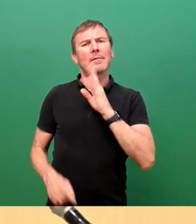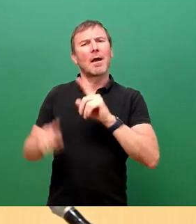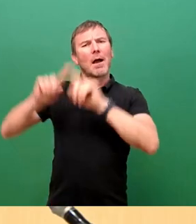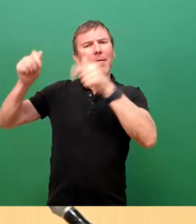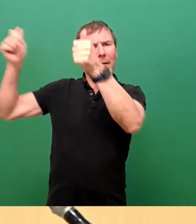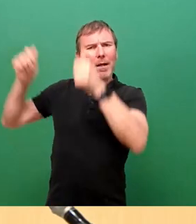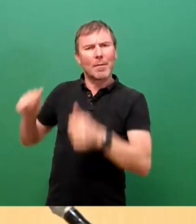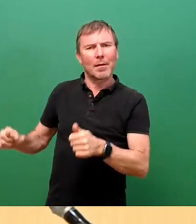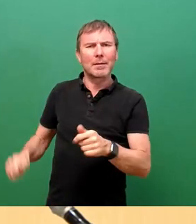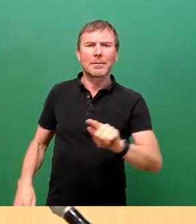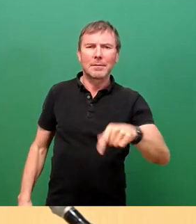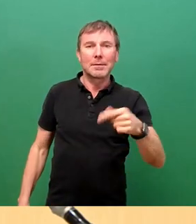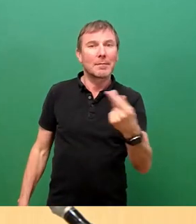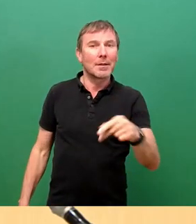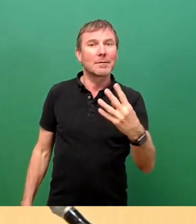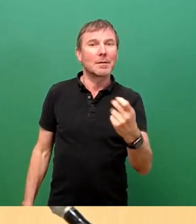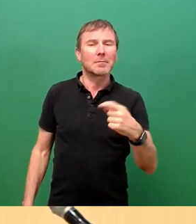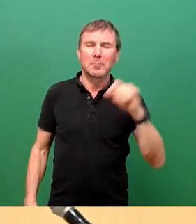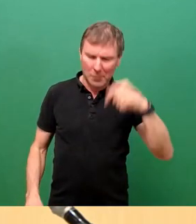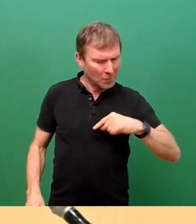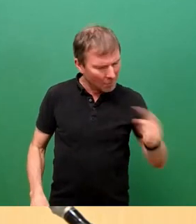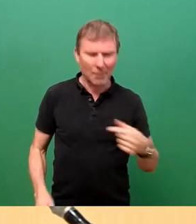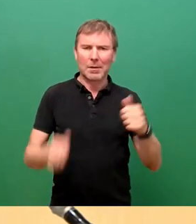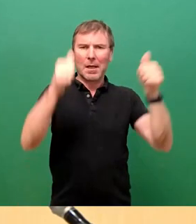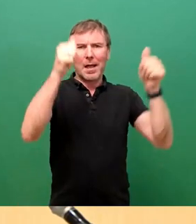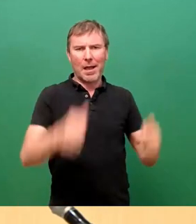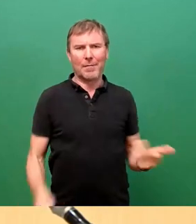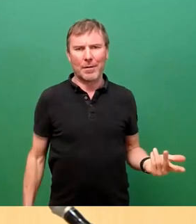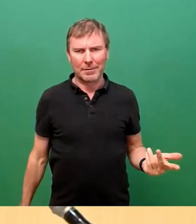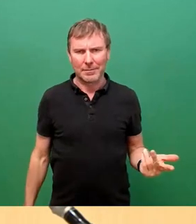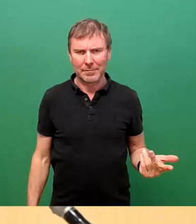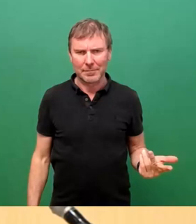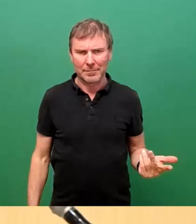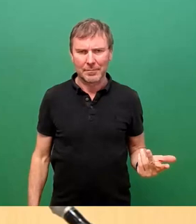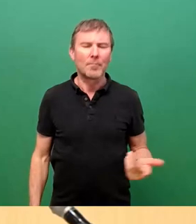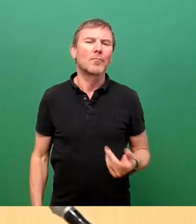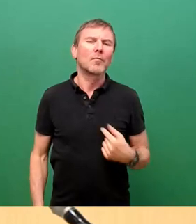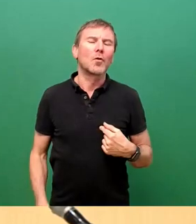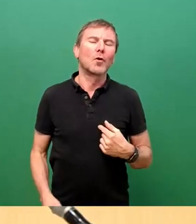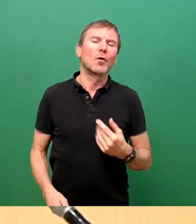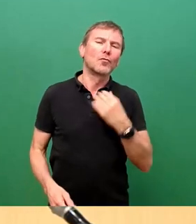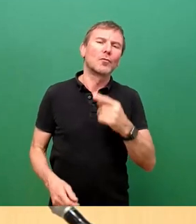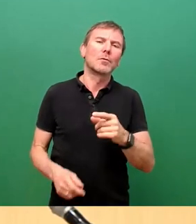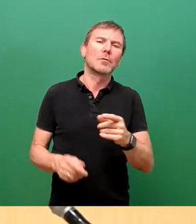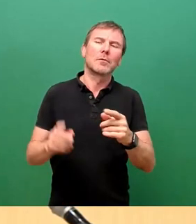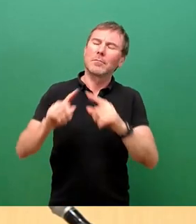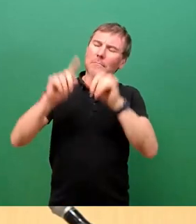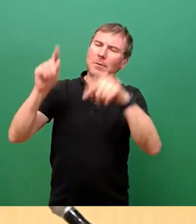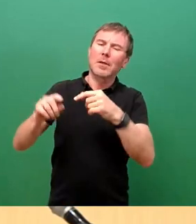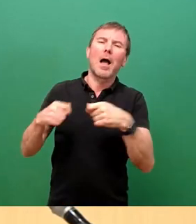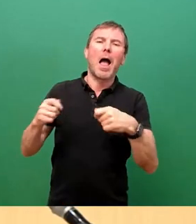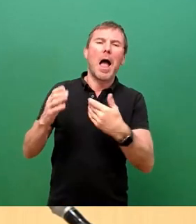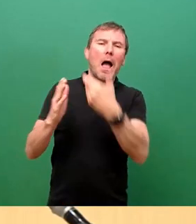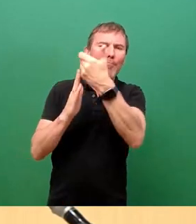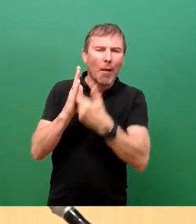wieder aufhängen kann. Natürlich ganz nachhaltig, wie ich das mache, schön wie Johannes Licht hier auf Pappe geklebt.